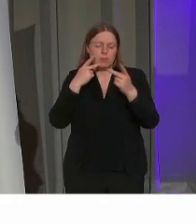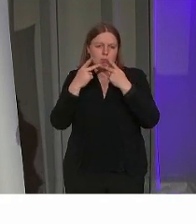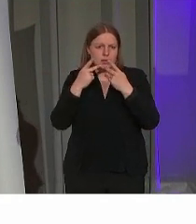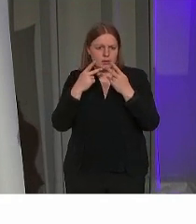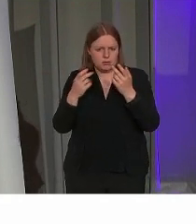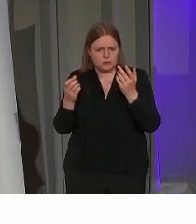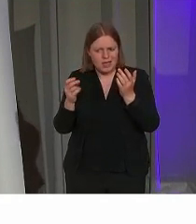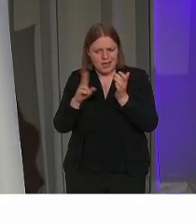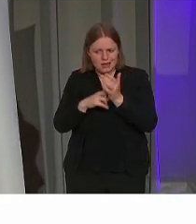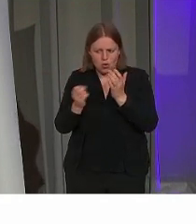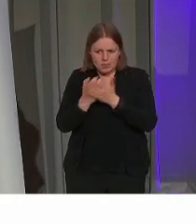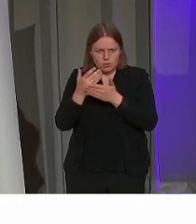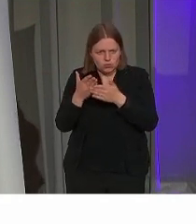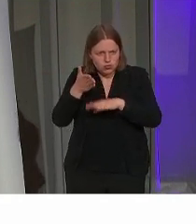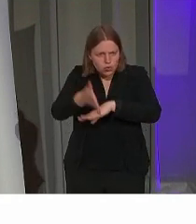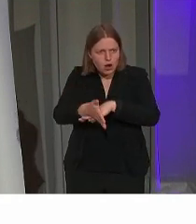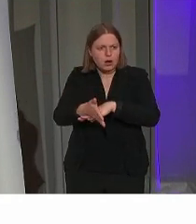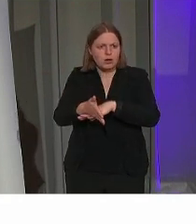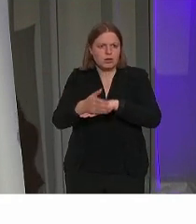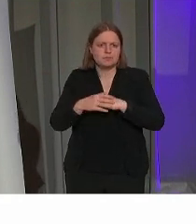toegankelijk is.